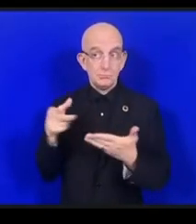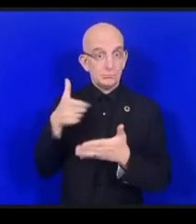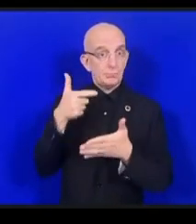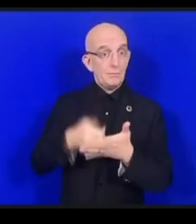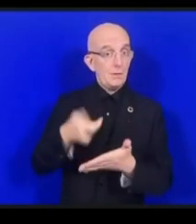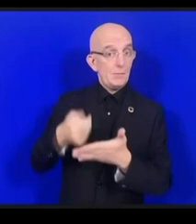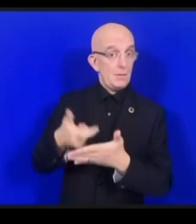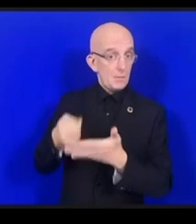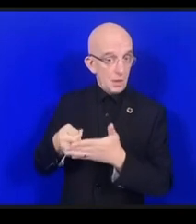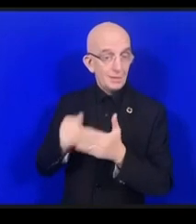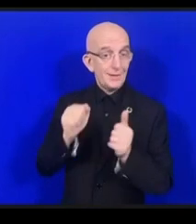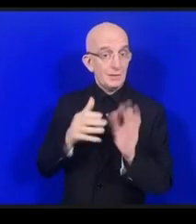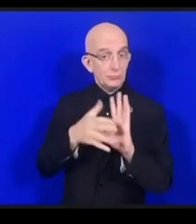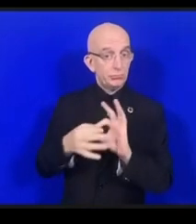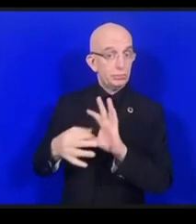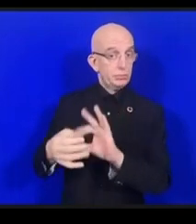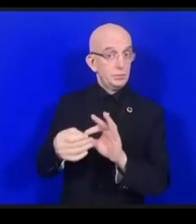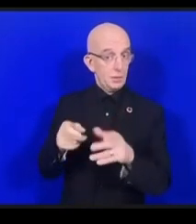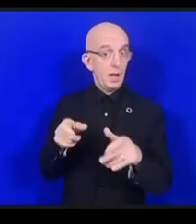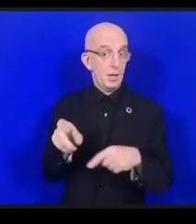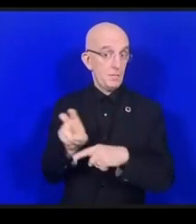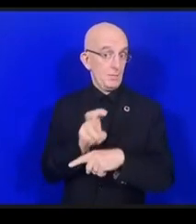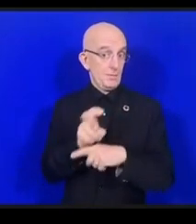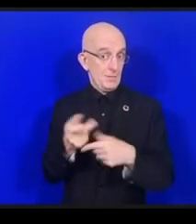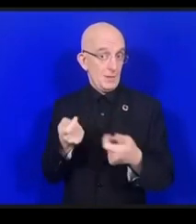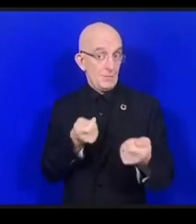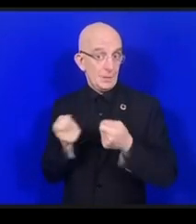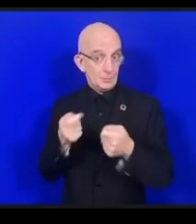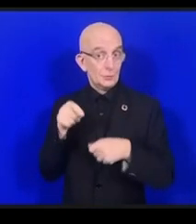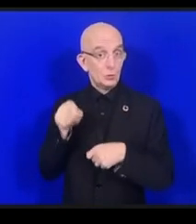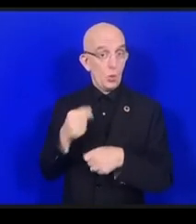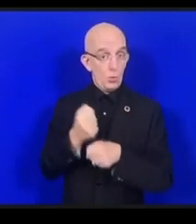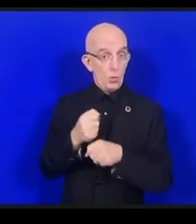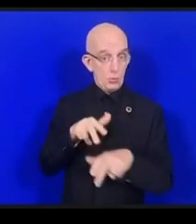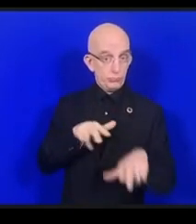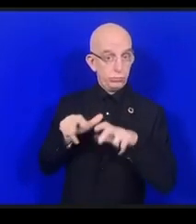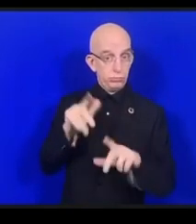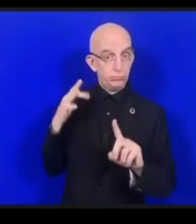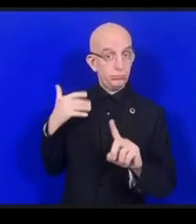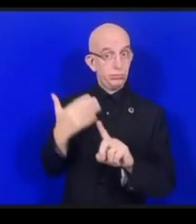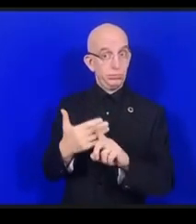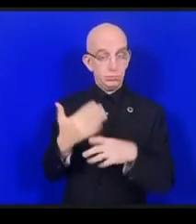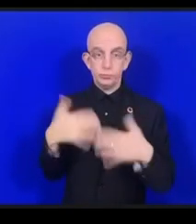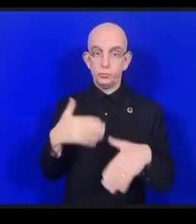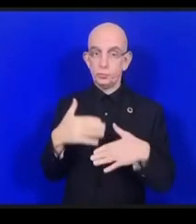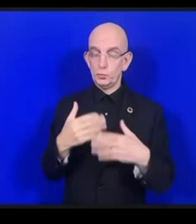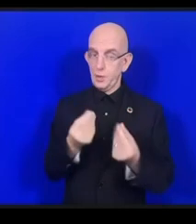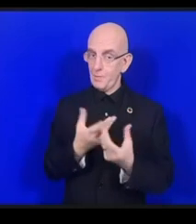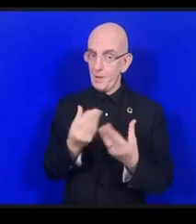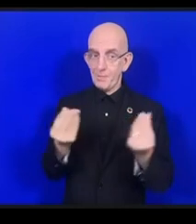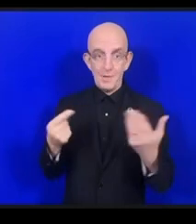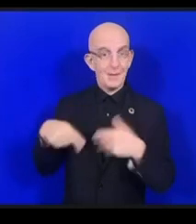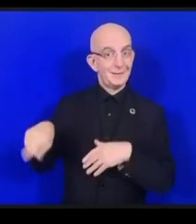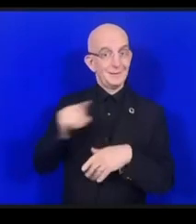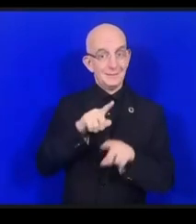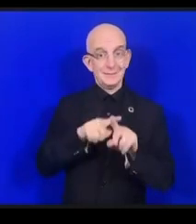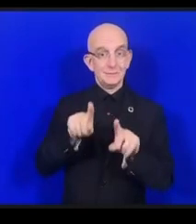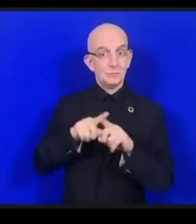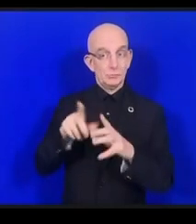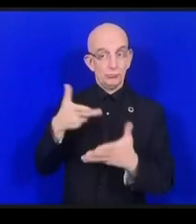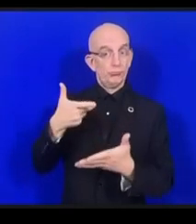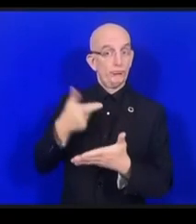et jusqu'à présent ce que l'on a vu c'est qu'il y a beaucoup de contrats de marché public qui ne donnent pas des normes de